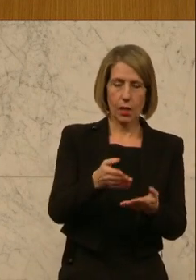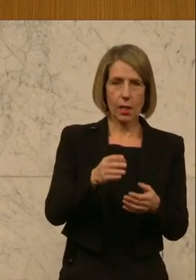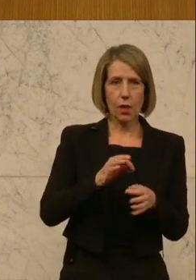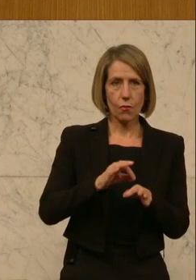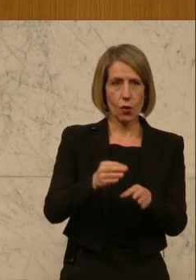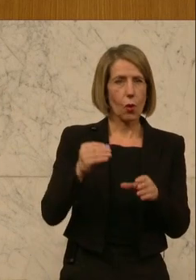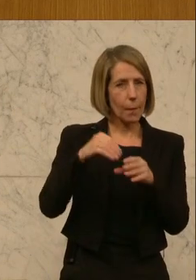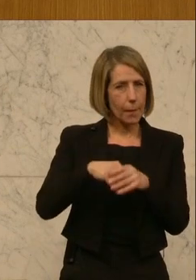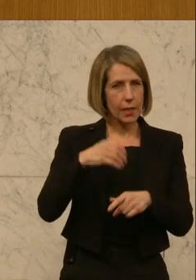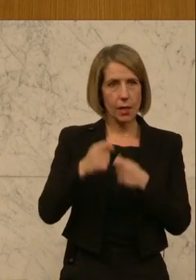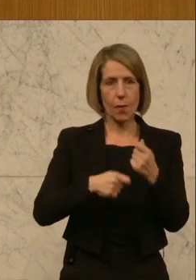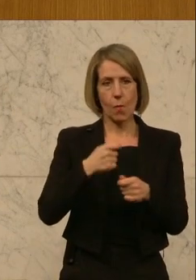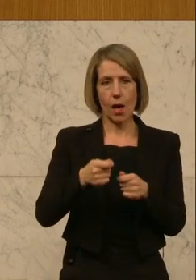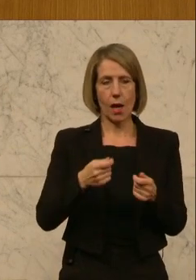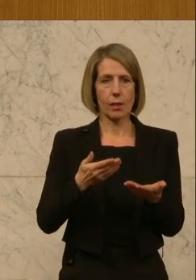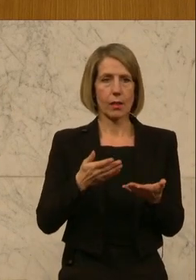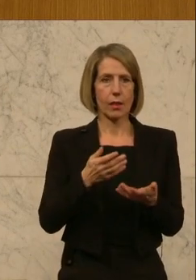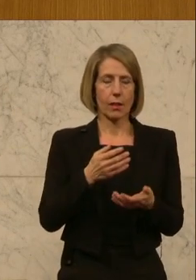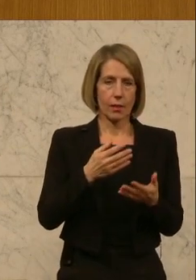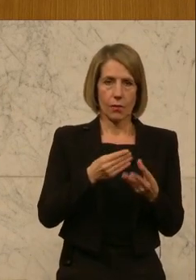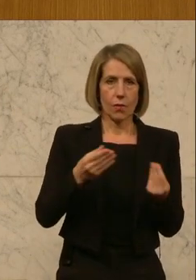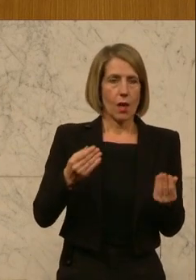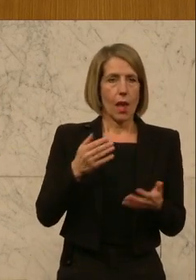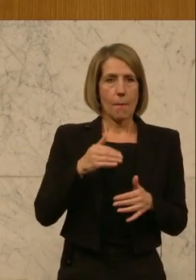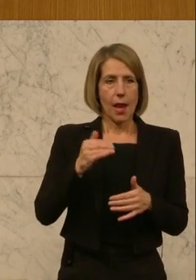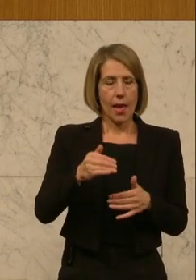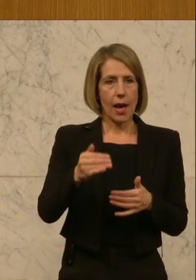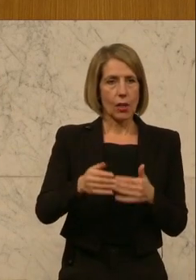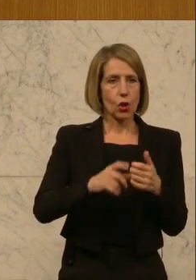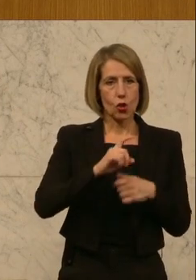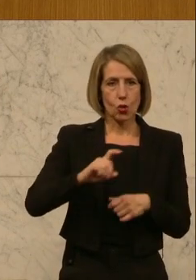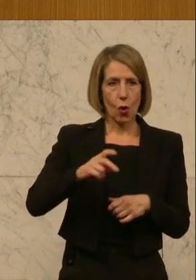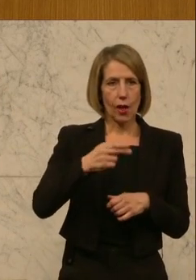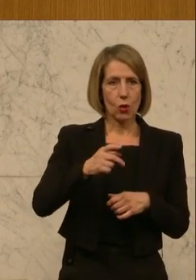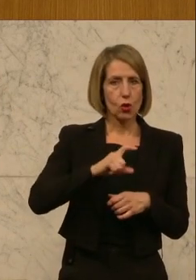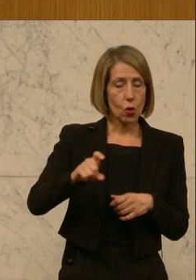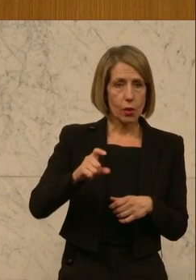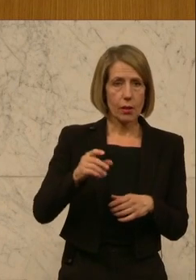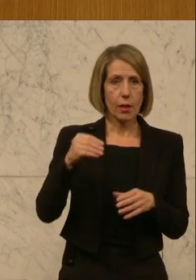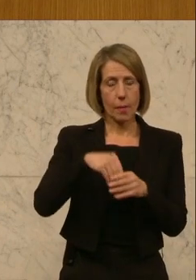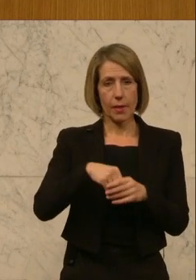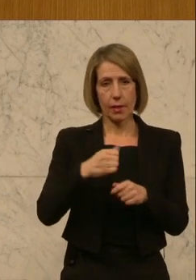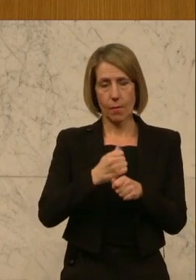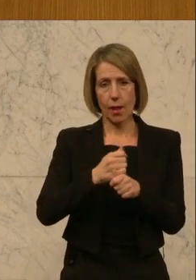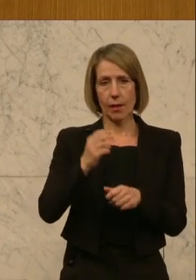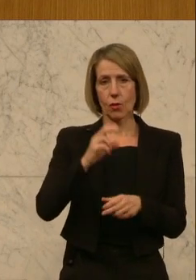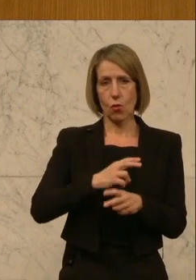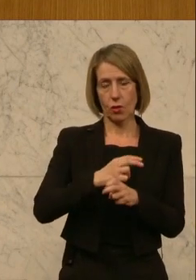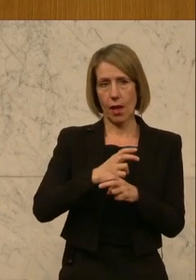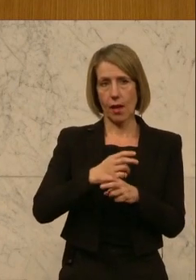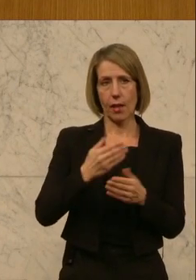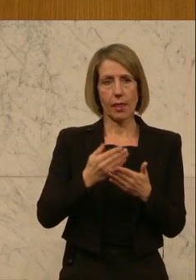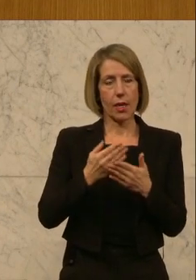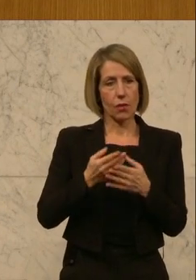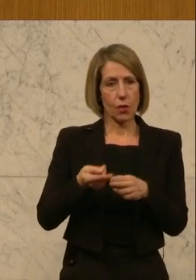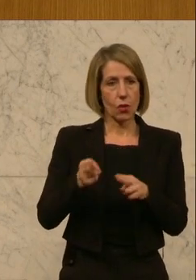Euro neue Schulden, die Österreich in den vergangenen drei Jahren gemacht hat, haben ja das ganze System auch mit angefeuert. Und da möchte ich vielleicht noch eine kurze Replik an